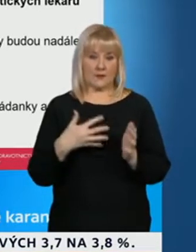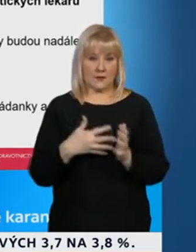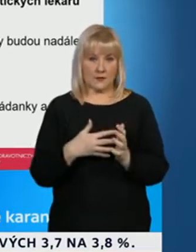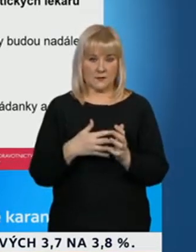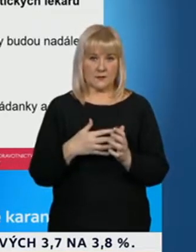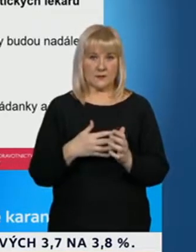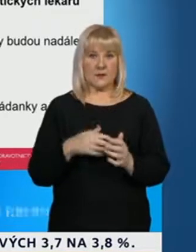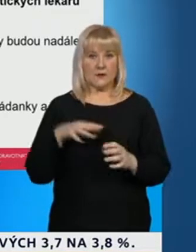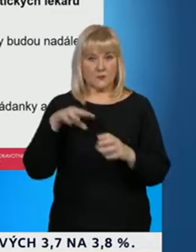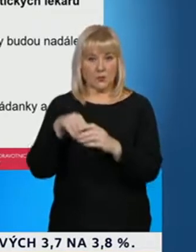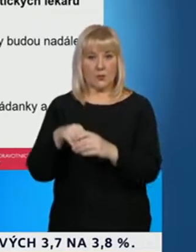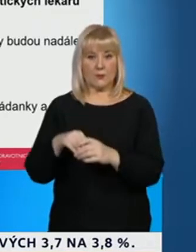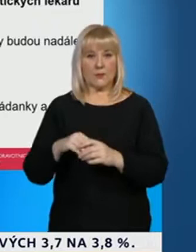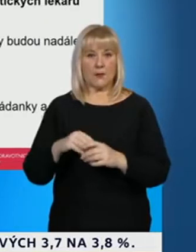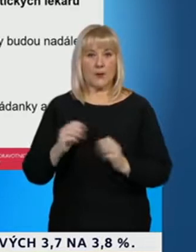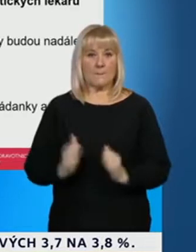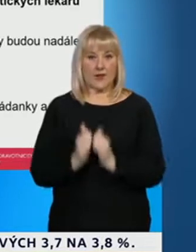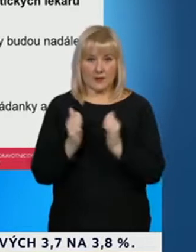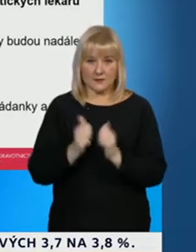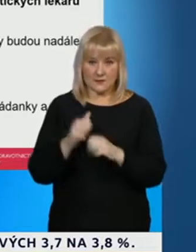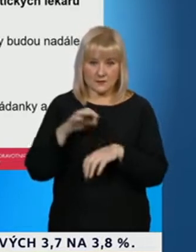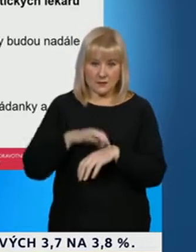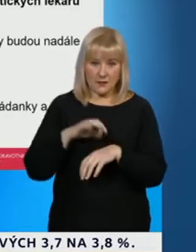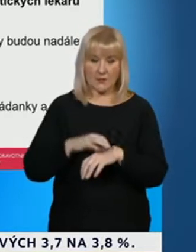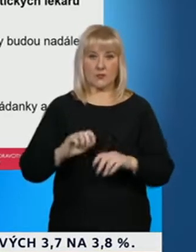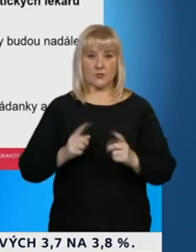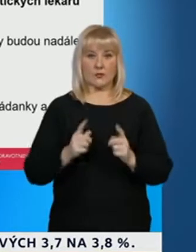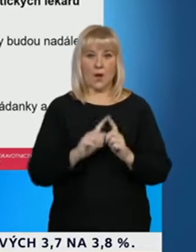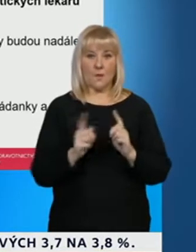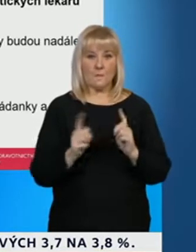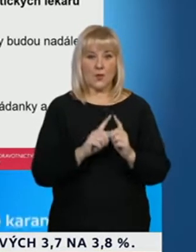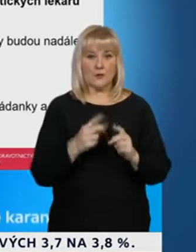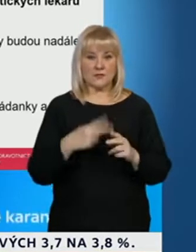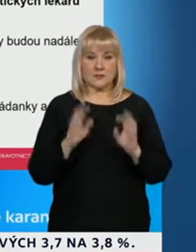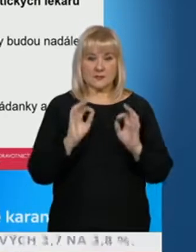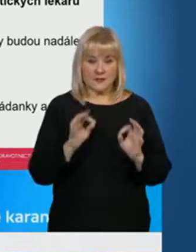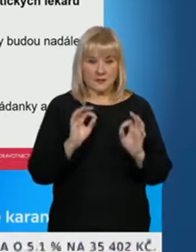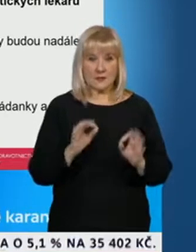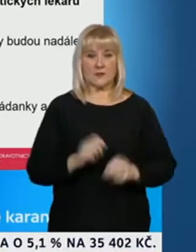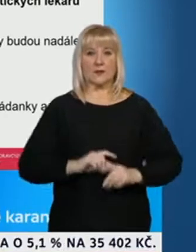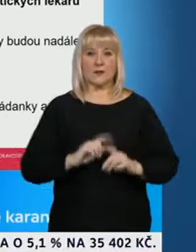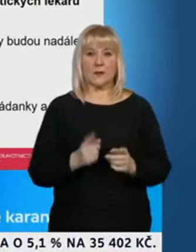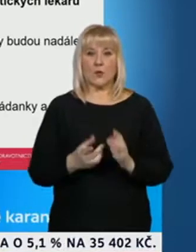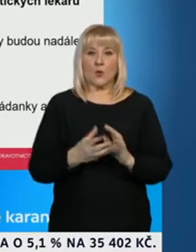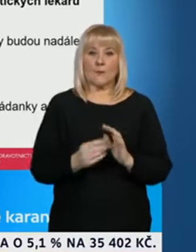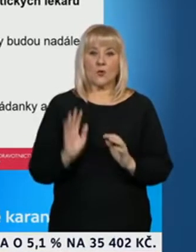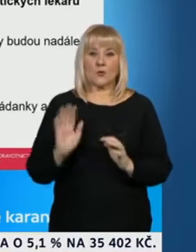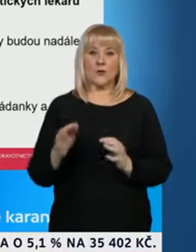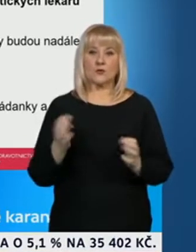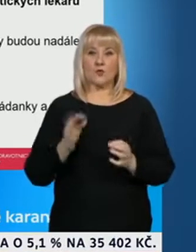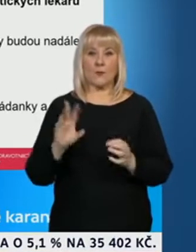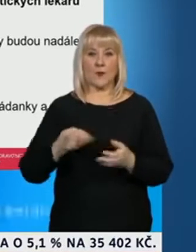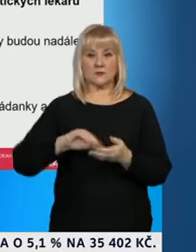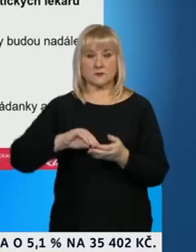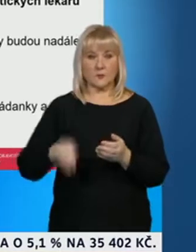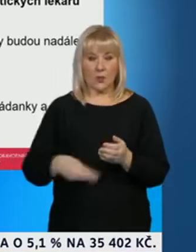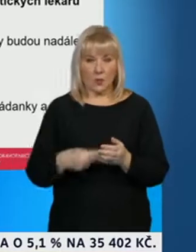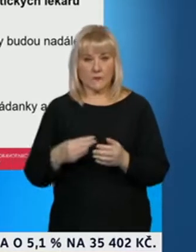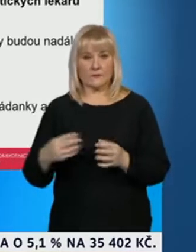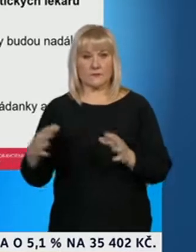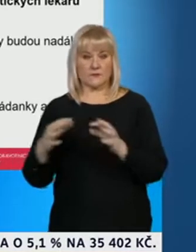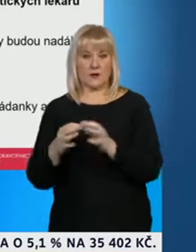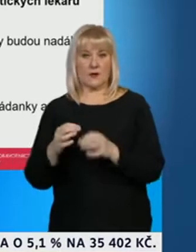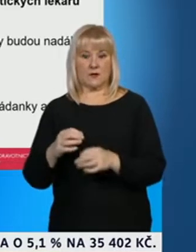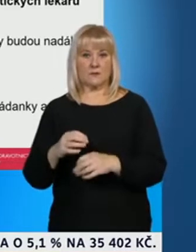praktických lékařů a ambulatních specialistů. Uvidíte dál z hlediska na smlouvání příslušných výkonů a odběru u jimi